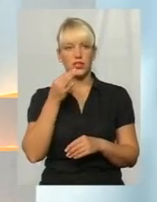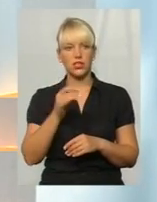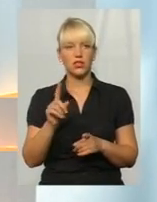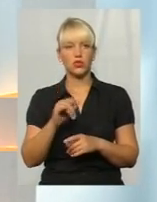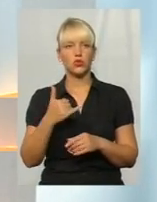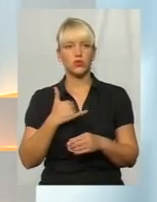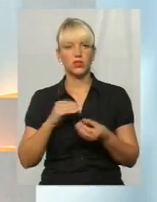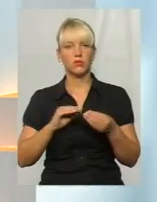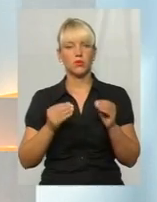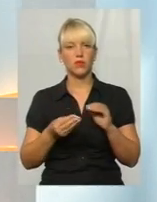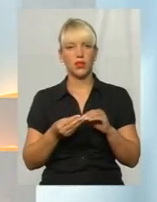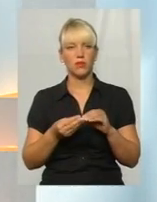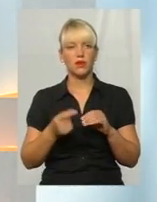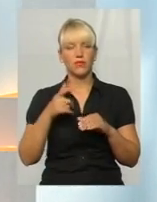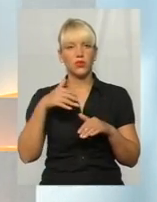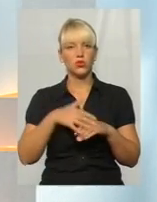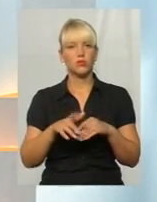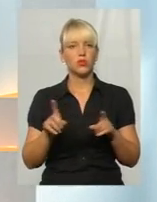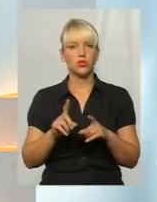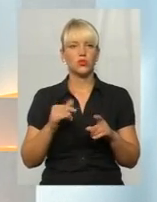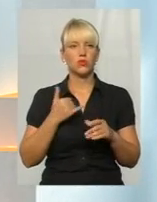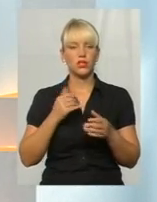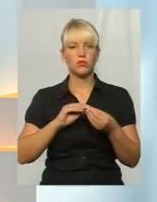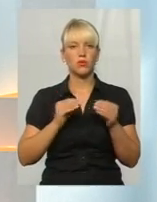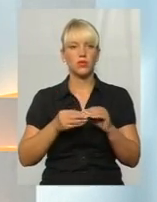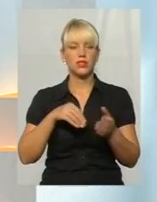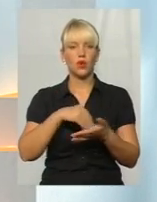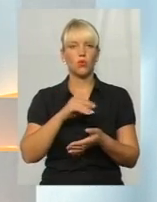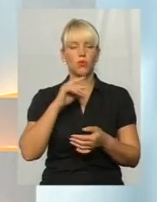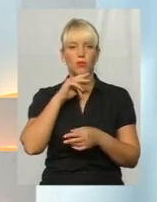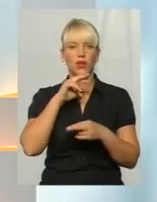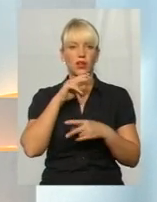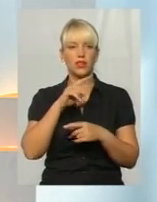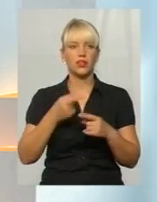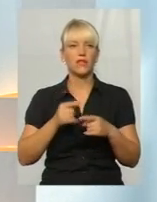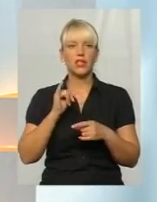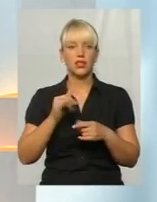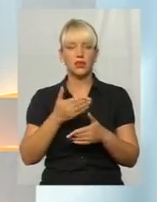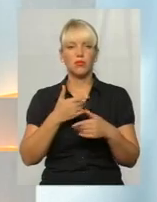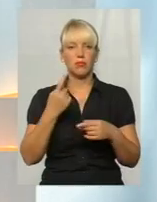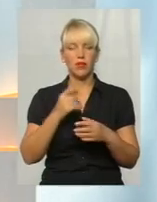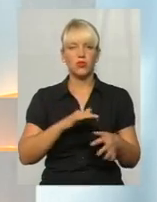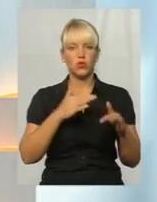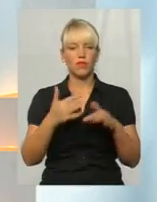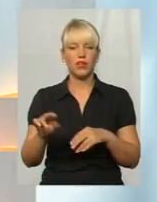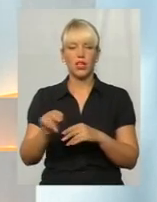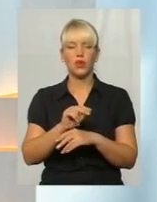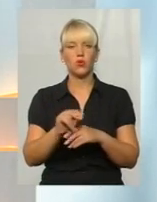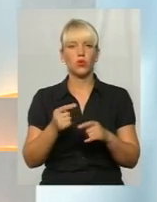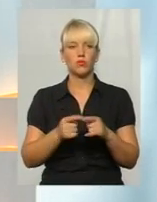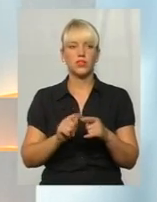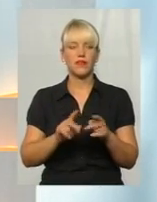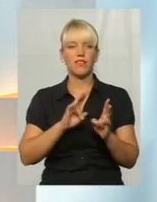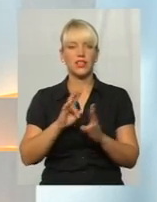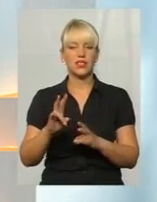нас проблеми. Ви розумієте, що проблеми з закупівлівлі ліків, так що ми одну зараз хвилю першу лікуємо, це з вразливих груп